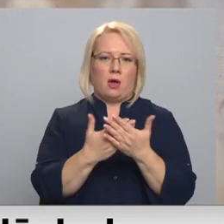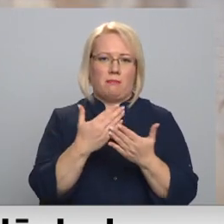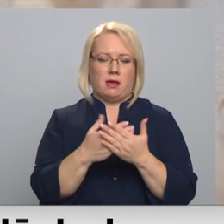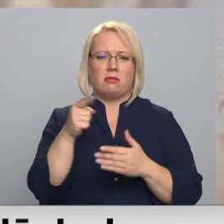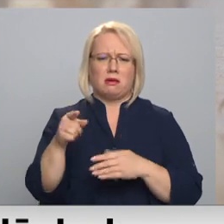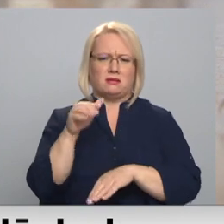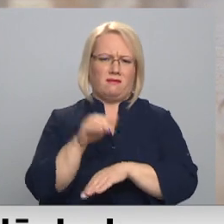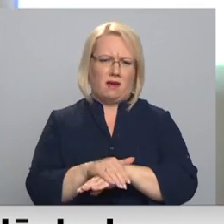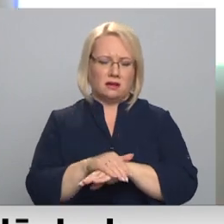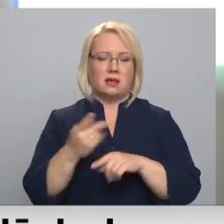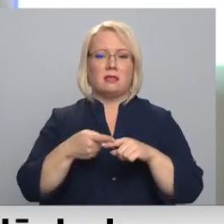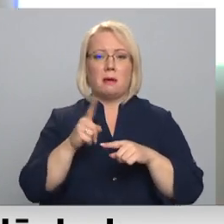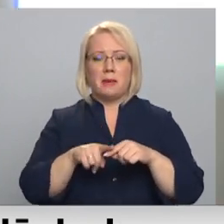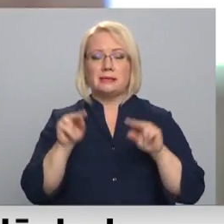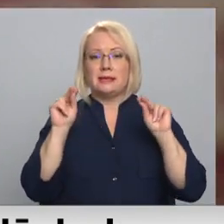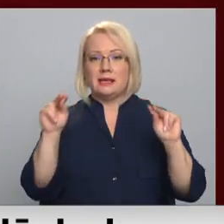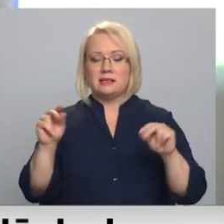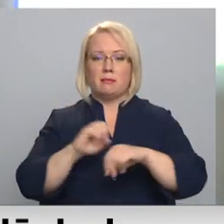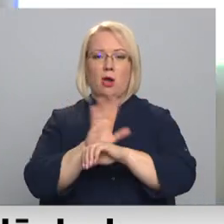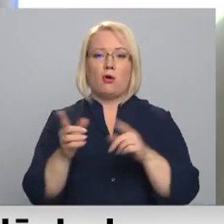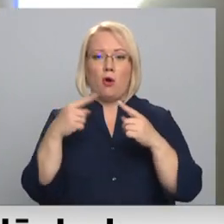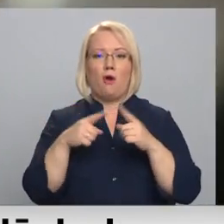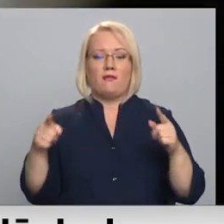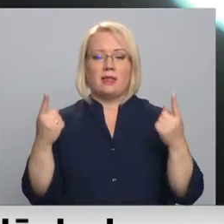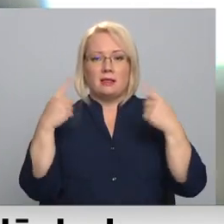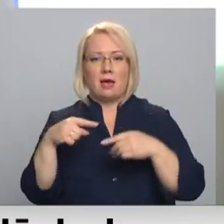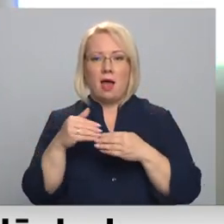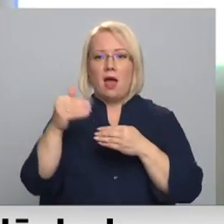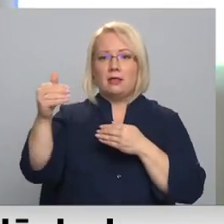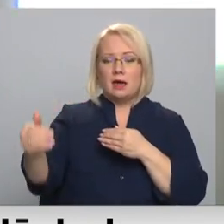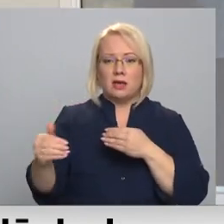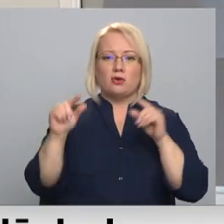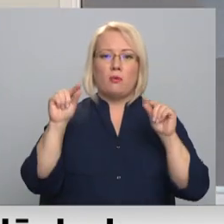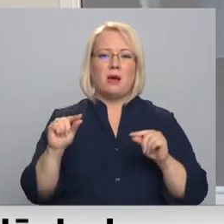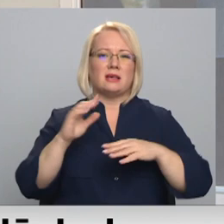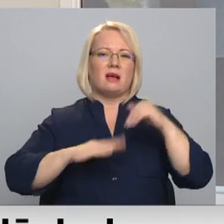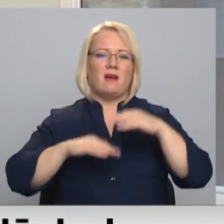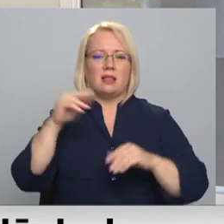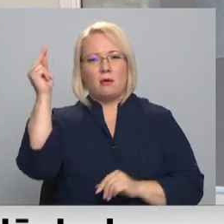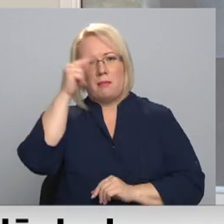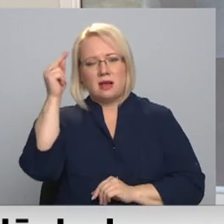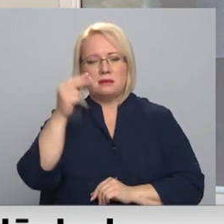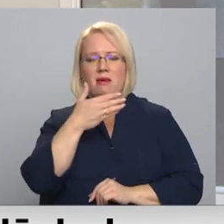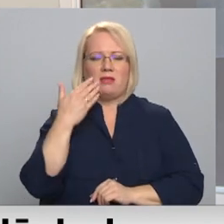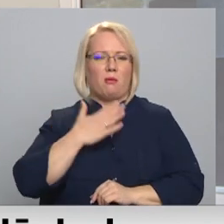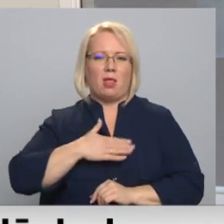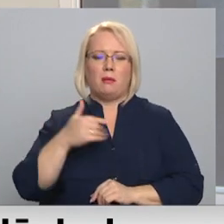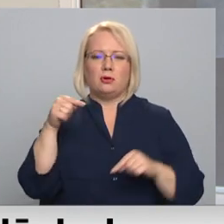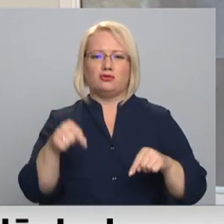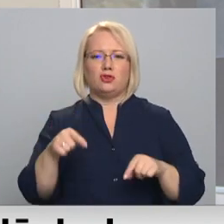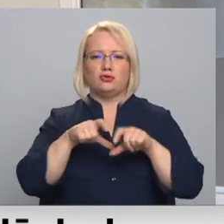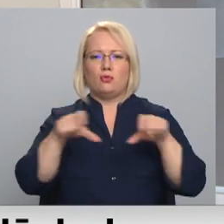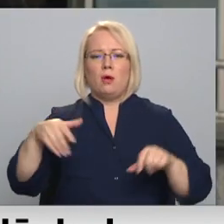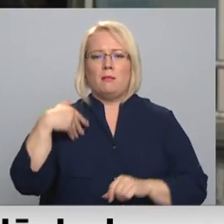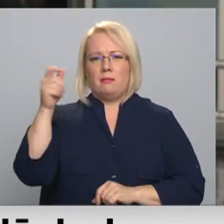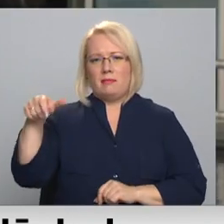fakts. Tāpēc ļoti ticams pandēmijas laikā tālinātās un bieži mazāk kvalitatīvās mācības nenāks par labu šī brīža skolēniem